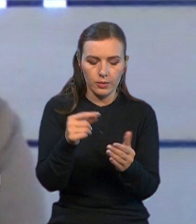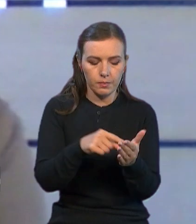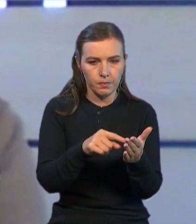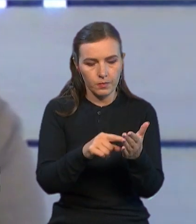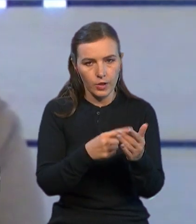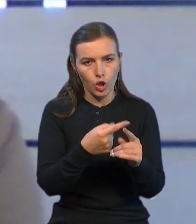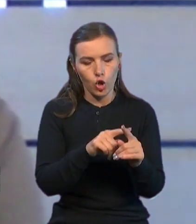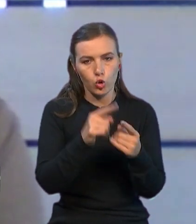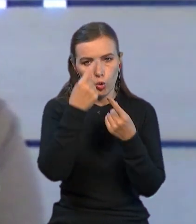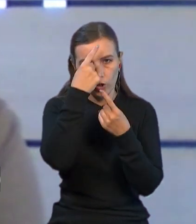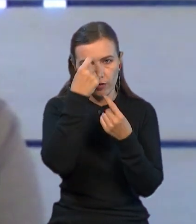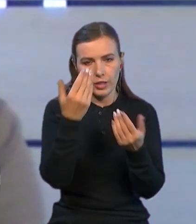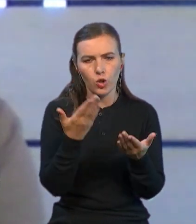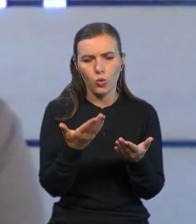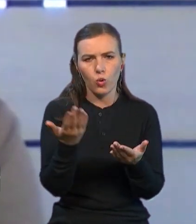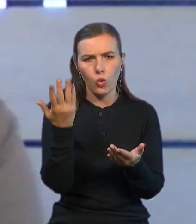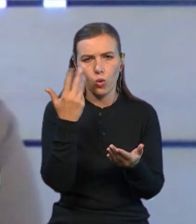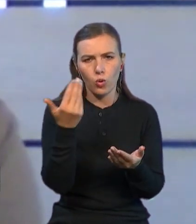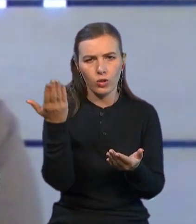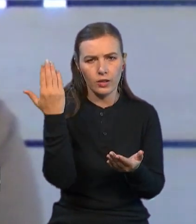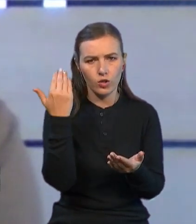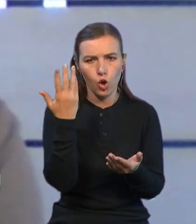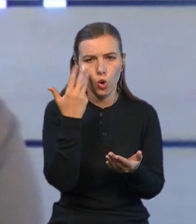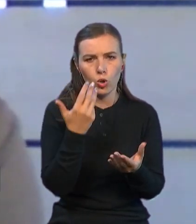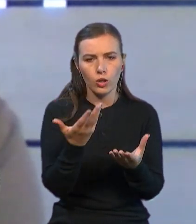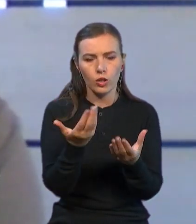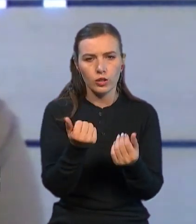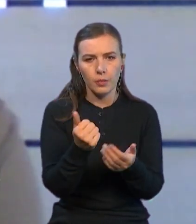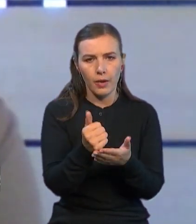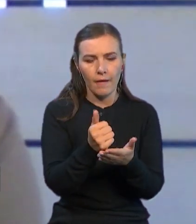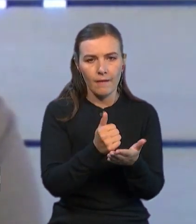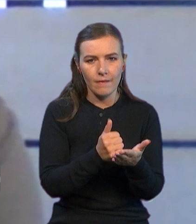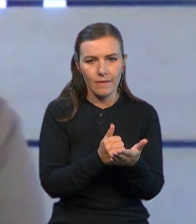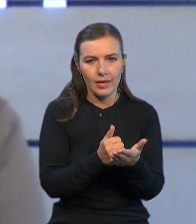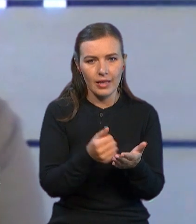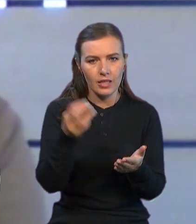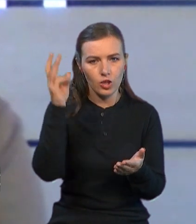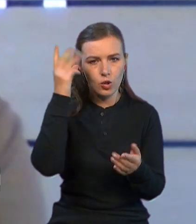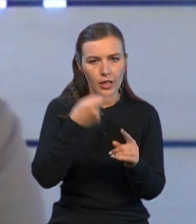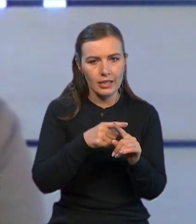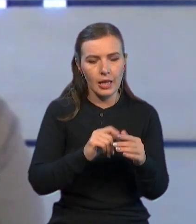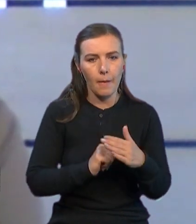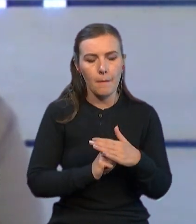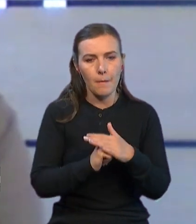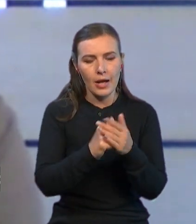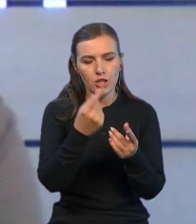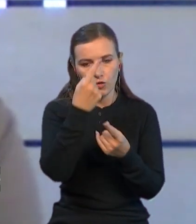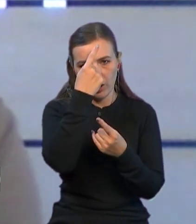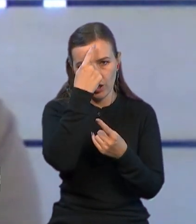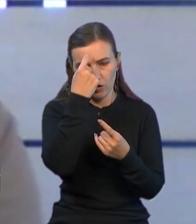інформацію, яку колись ми вводили, коли отримували візи в консульствах. Тобто це базова інформація